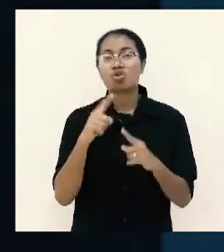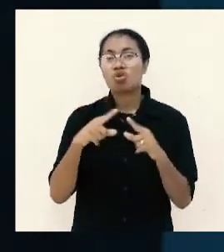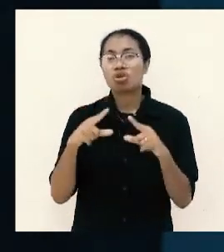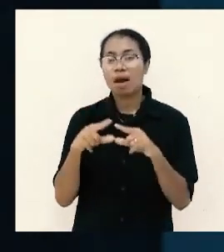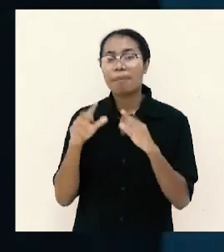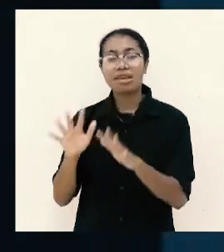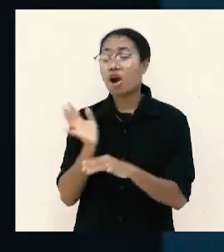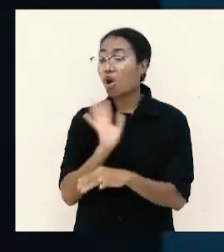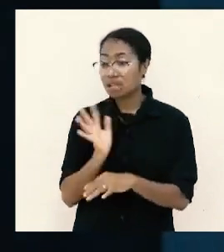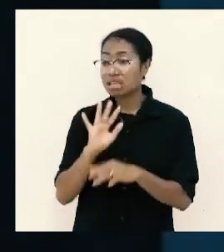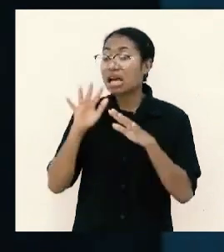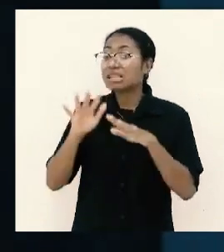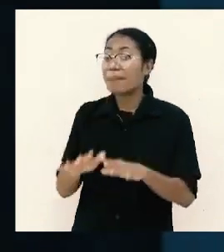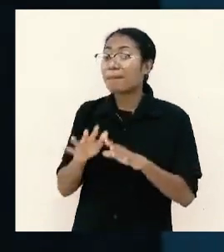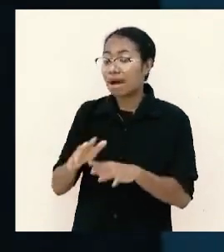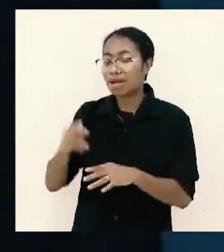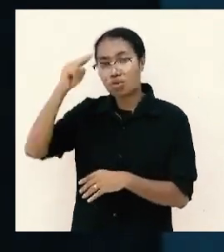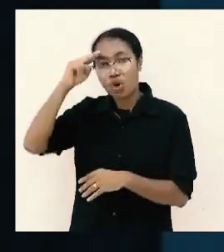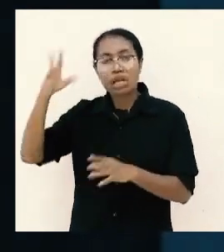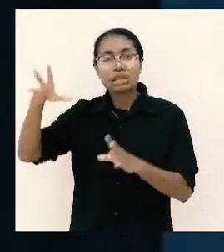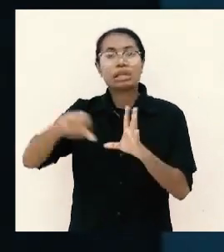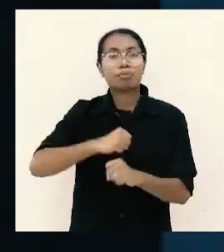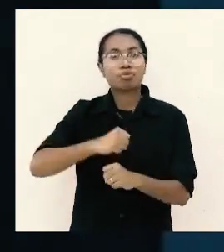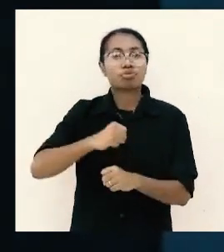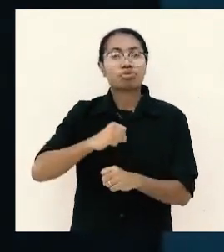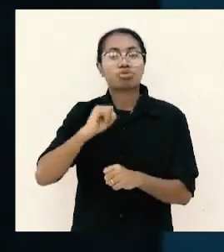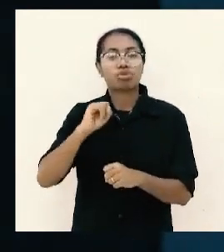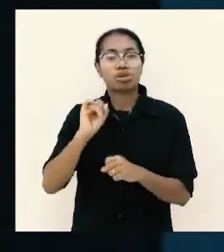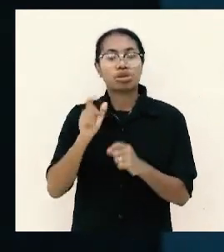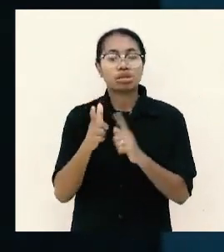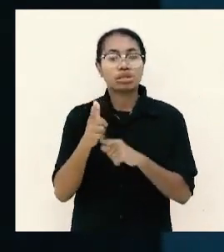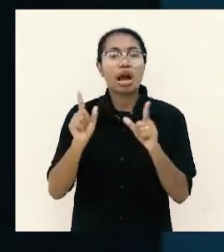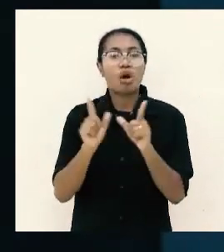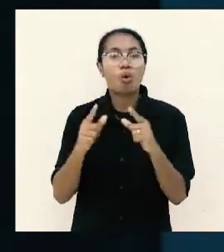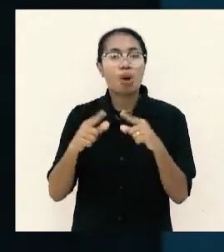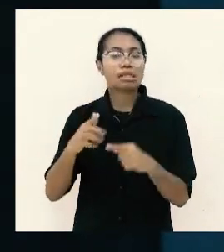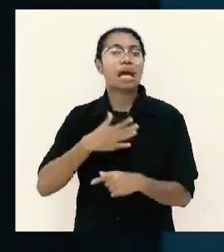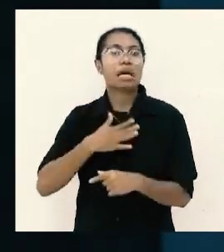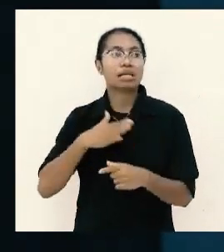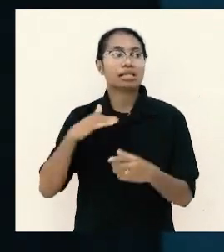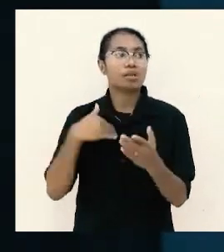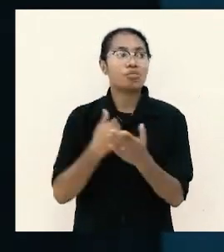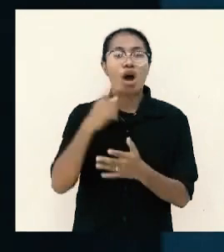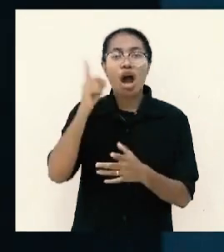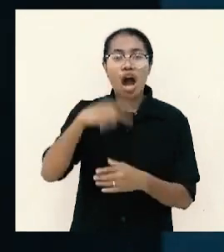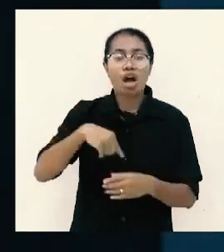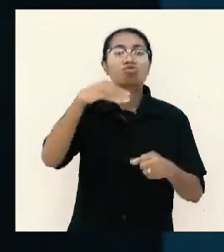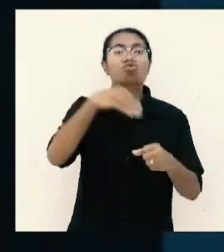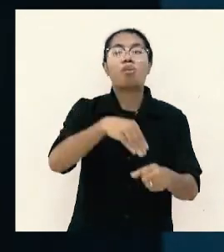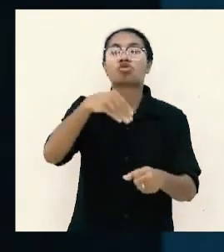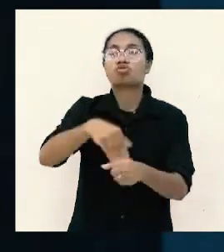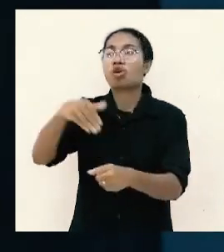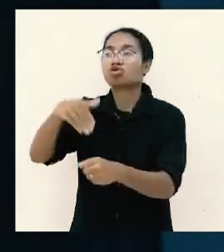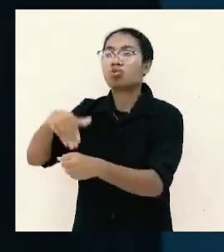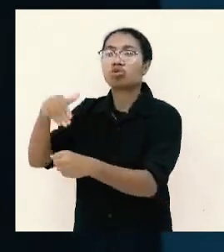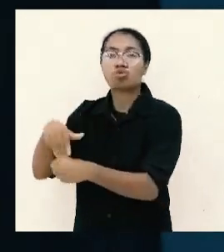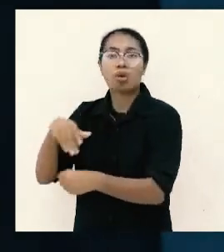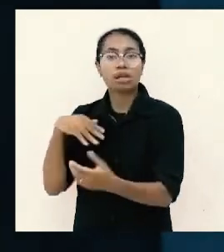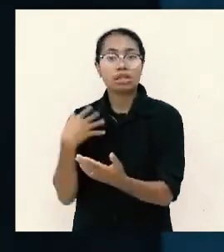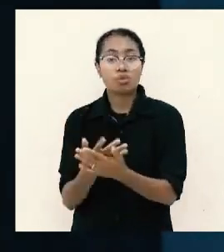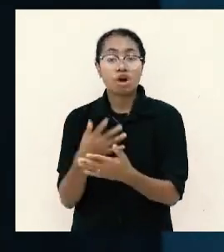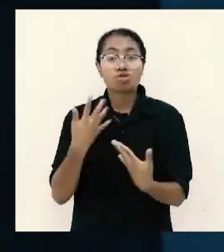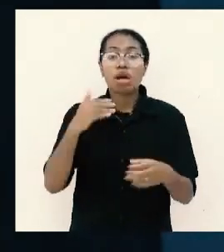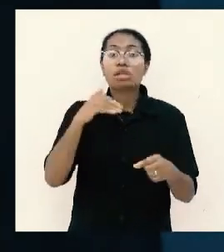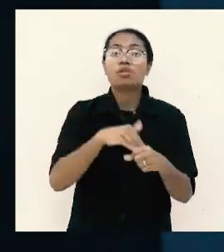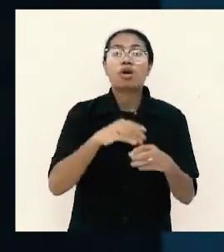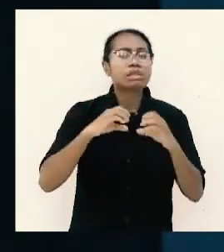sampai sekian juta dolar Tuhan akan cabut nyawa saya maka semua harus menyumbang lalu saudara semua yang